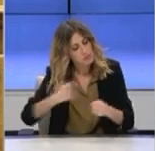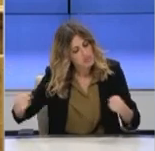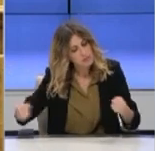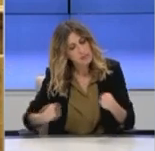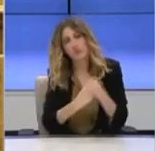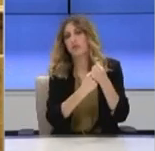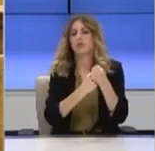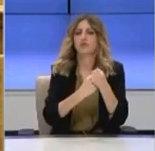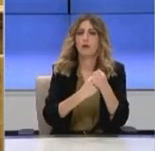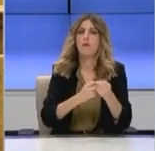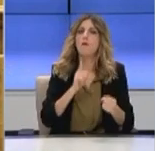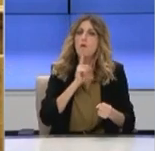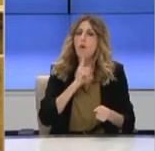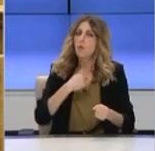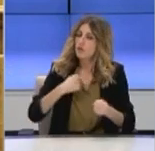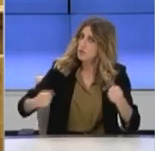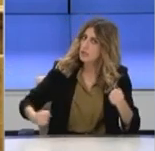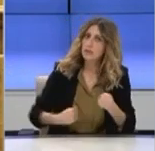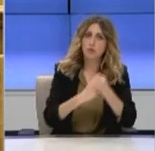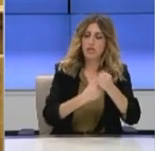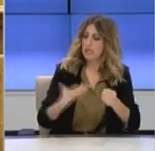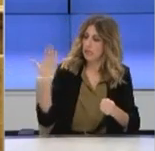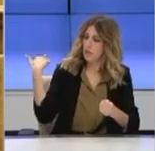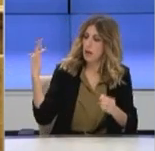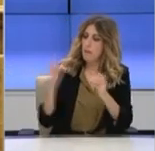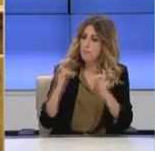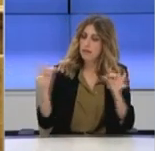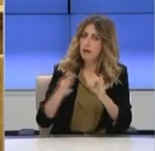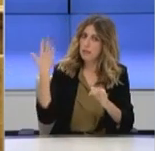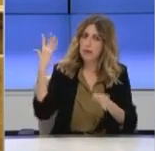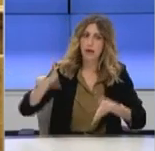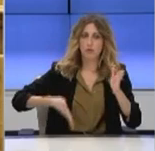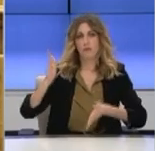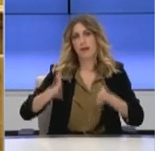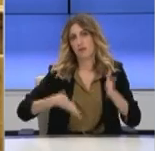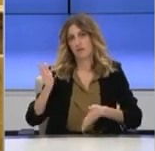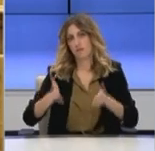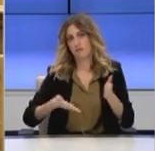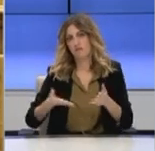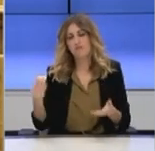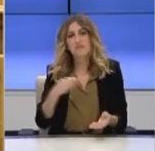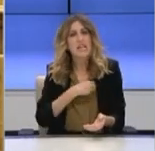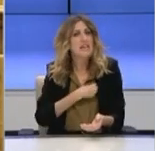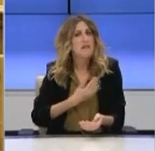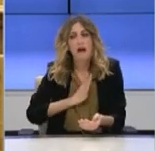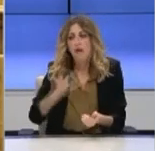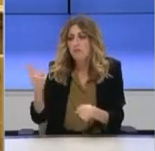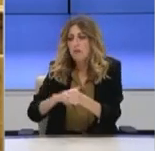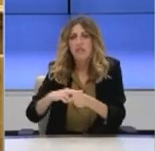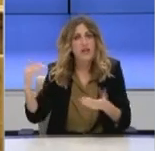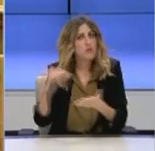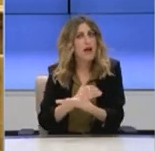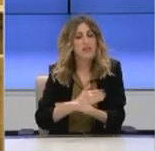τα περιοριστικά μέτρα από το Μάρτιο. Μιλάμε για ανθρώπους που πεθαίνουν, ανέτια. Που μπορούμε να τους σώσουμε αυτή τη στιγμή.